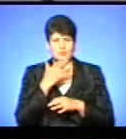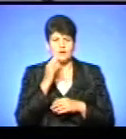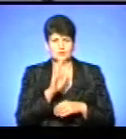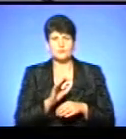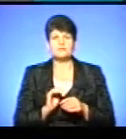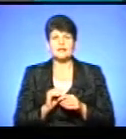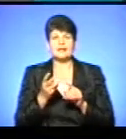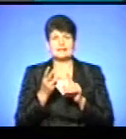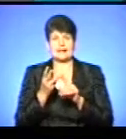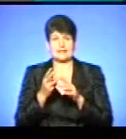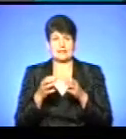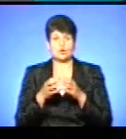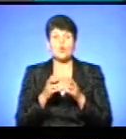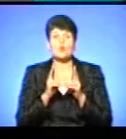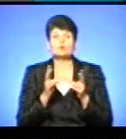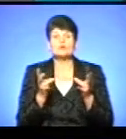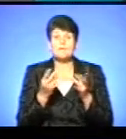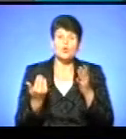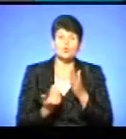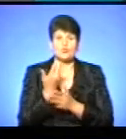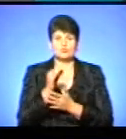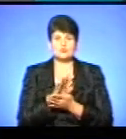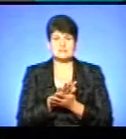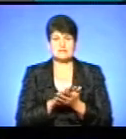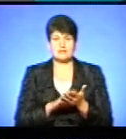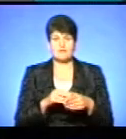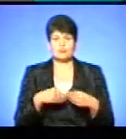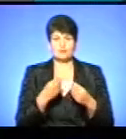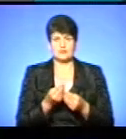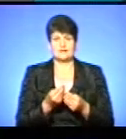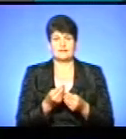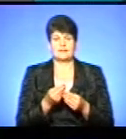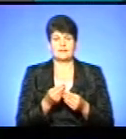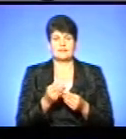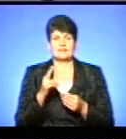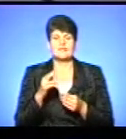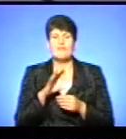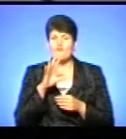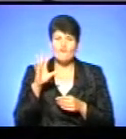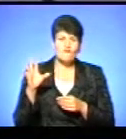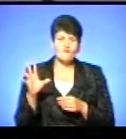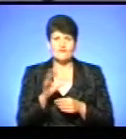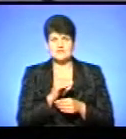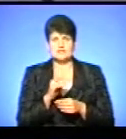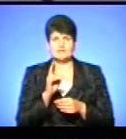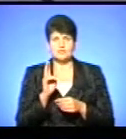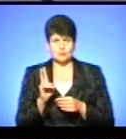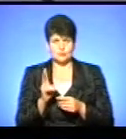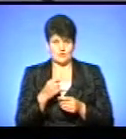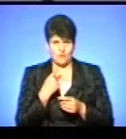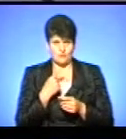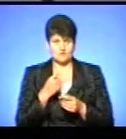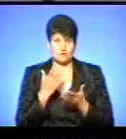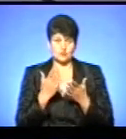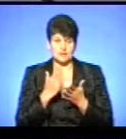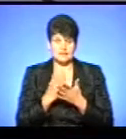Ну і третя категорія, кому потрібно по-новому писати заяву і подавати декларацію про доходи? Всім цим категоріям, що я назвав, якщо є такі певні,